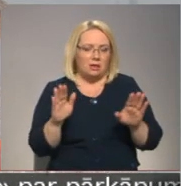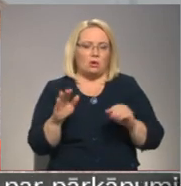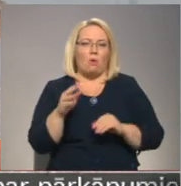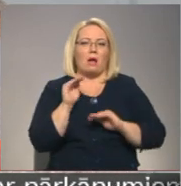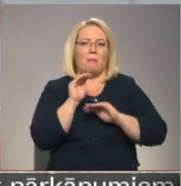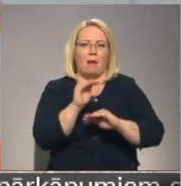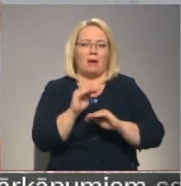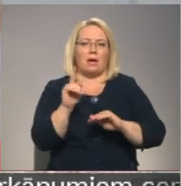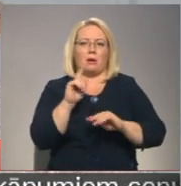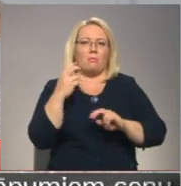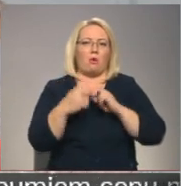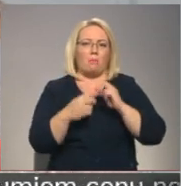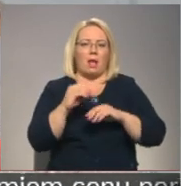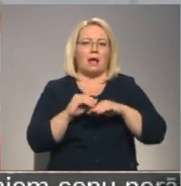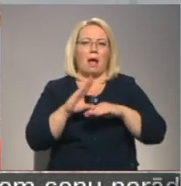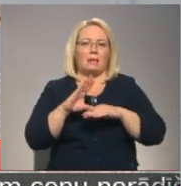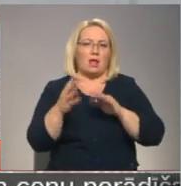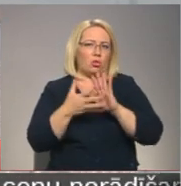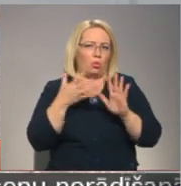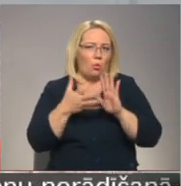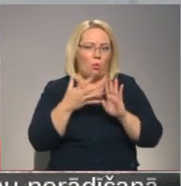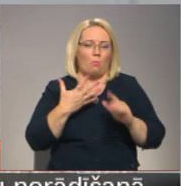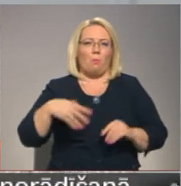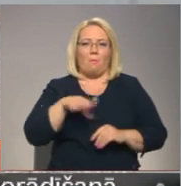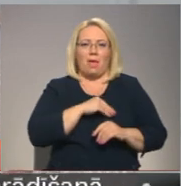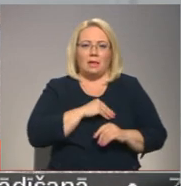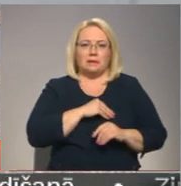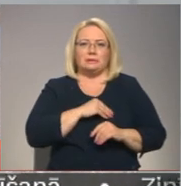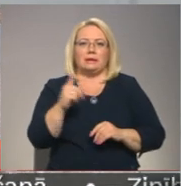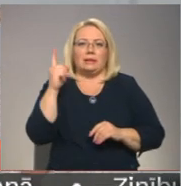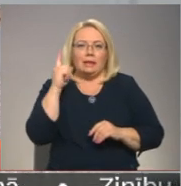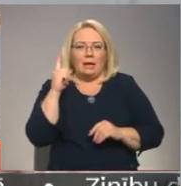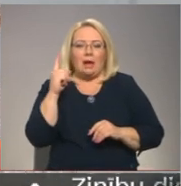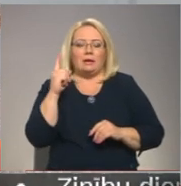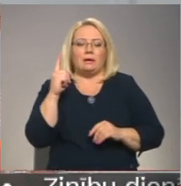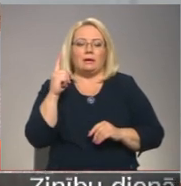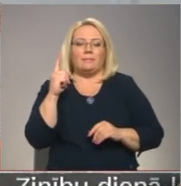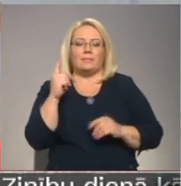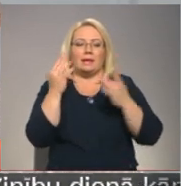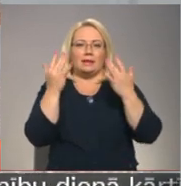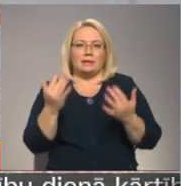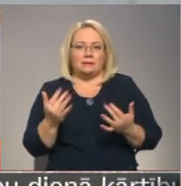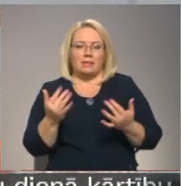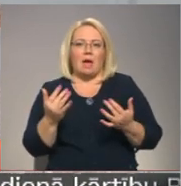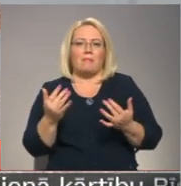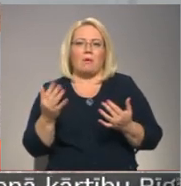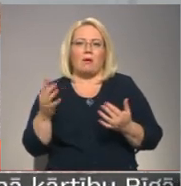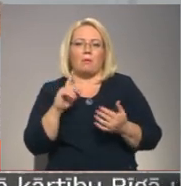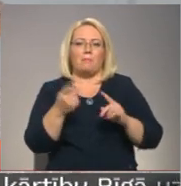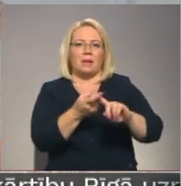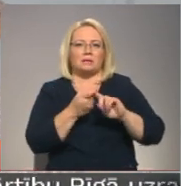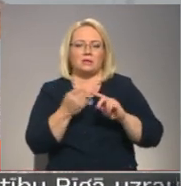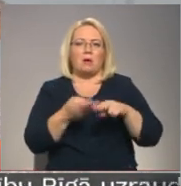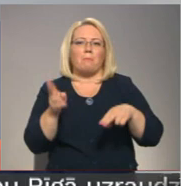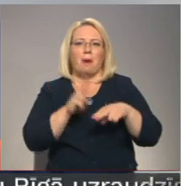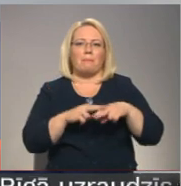tā ir problēma ar kapitālo trūkumu, mēs tik risināt, piesaistot